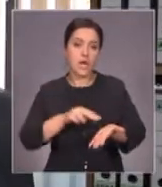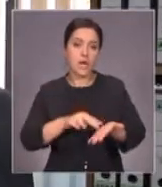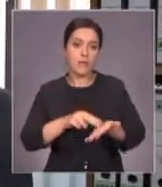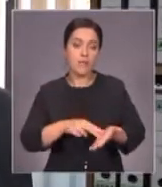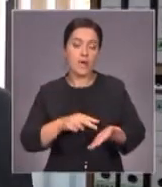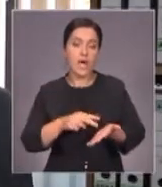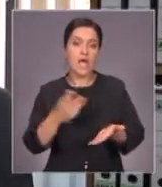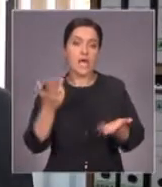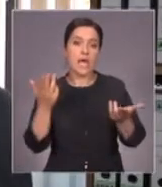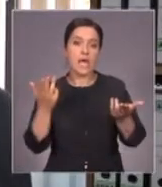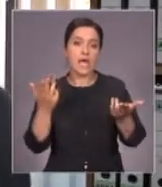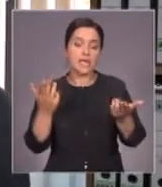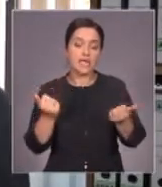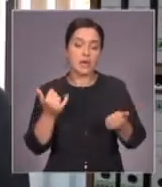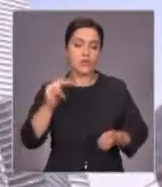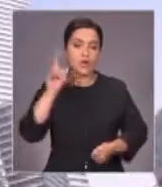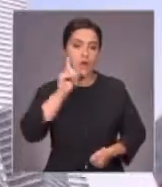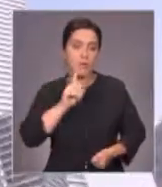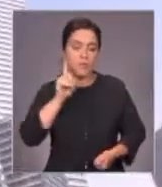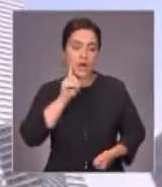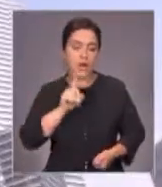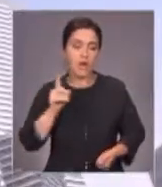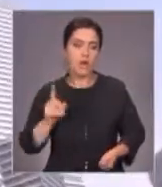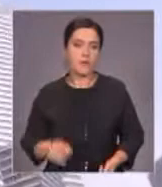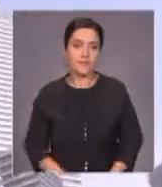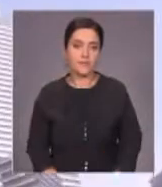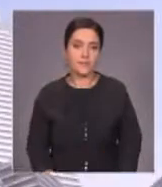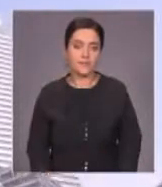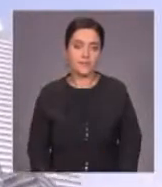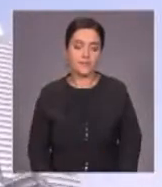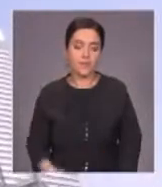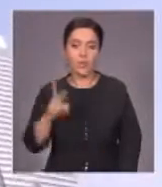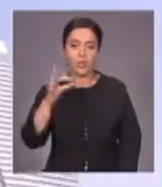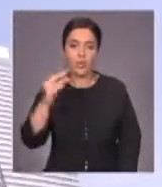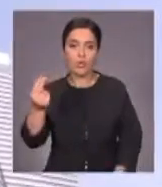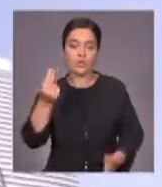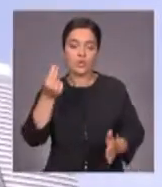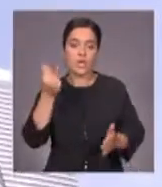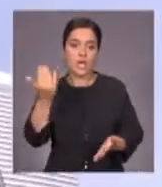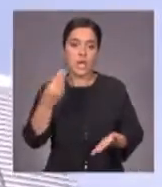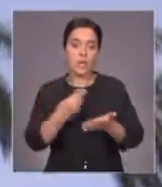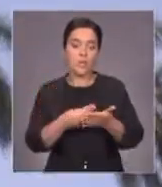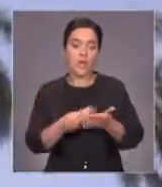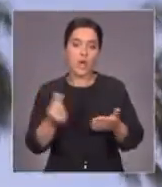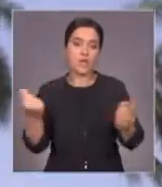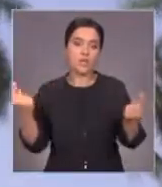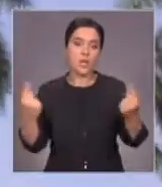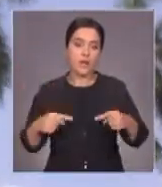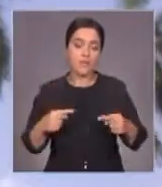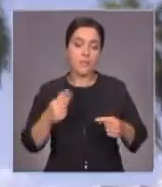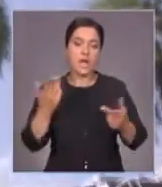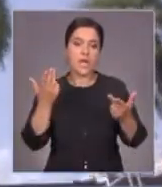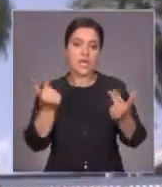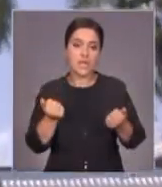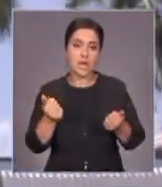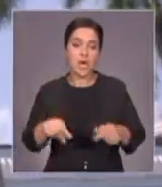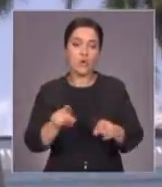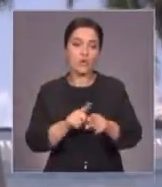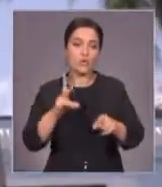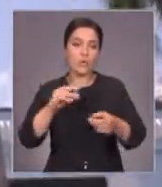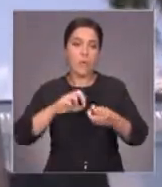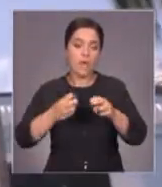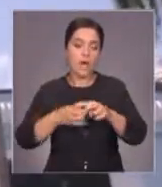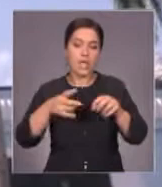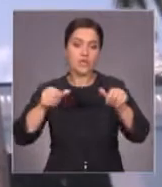заметить, конечно, что данная ситуация временная. Но обесценивание Рингита не решает всех проблем, говорят представители местных турагентств. В этом году власти